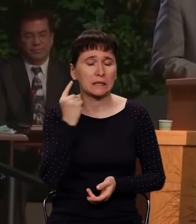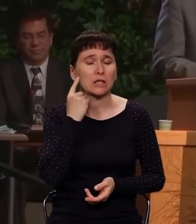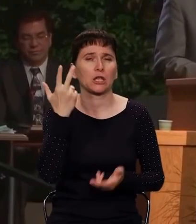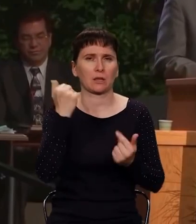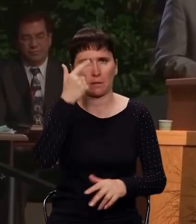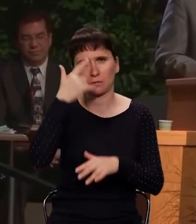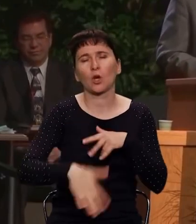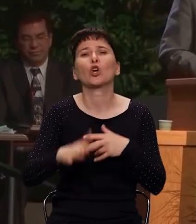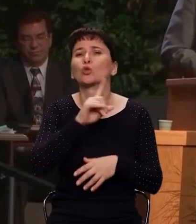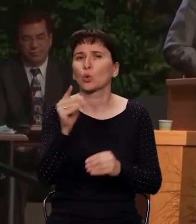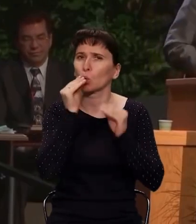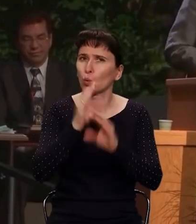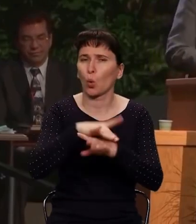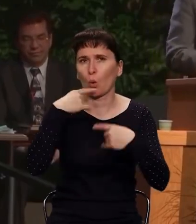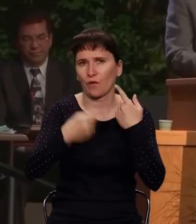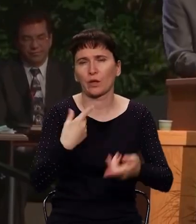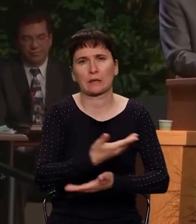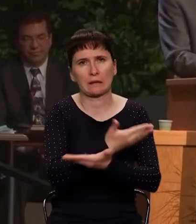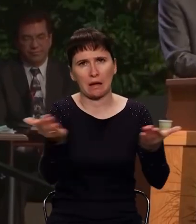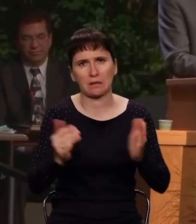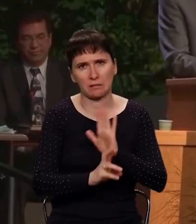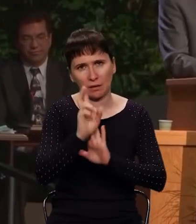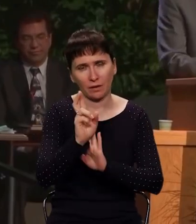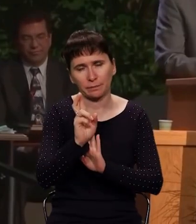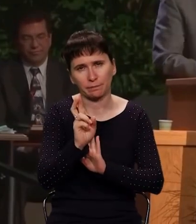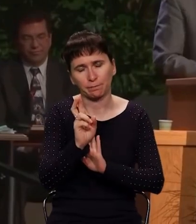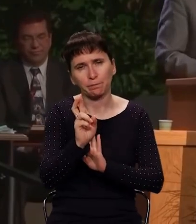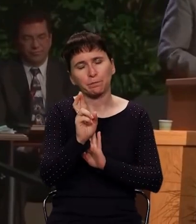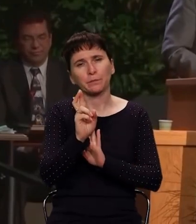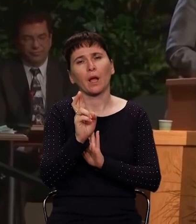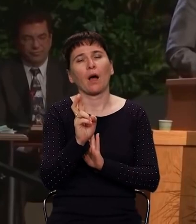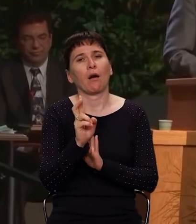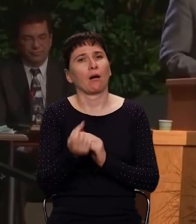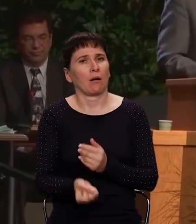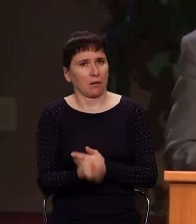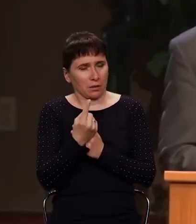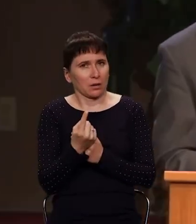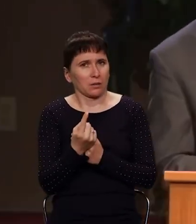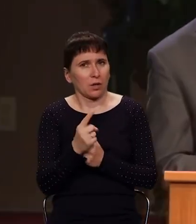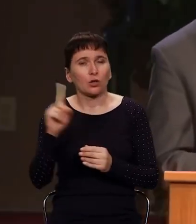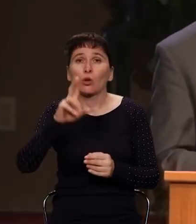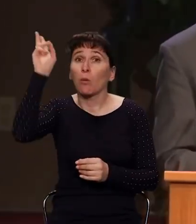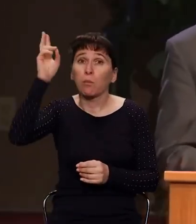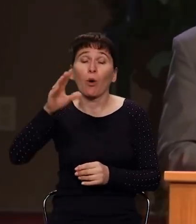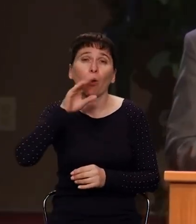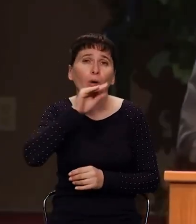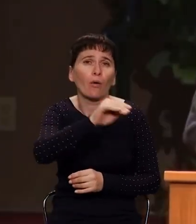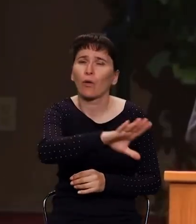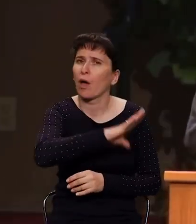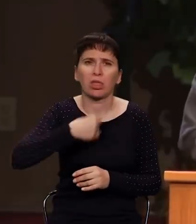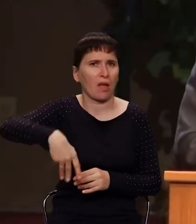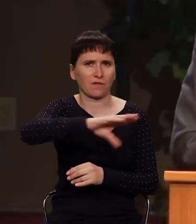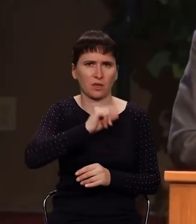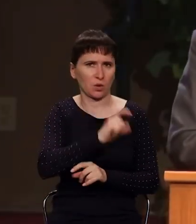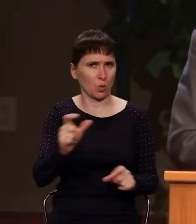говорит церквам». Оказывается, что то, что говорит Бог, не все люди